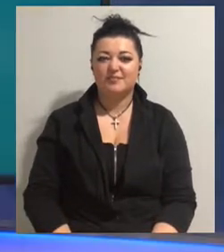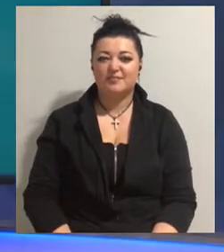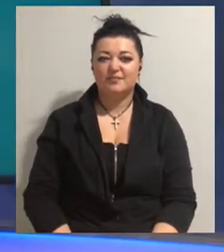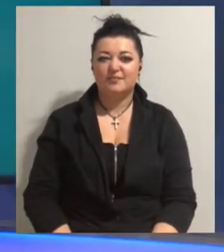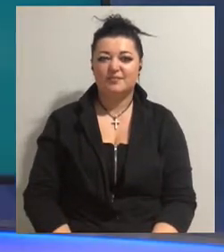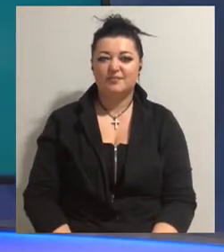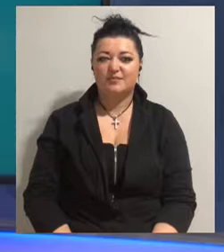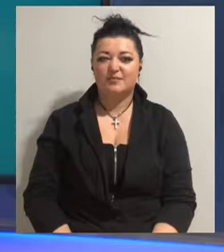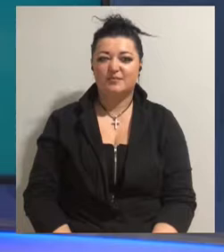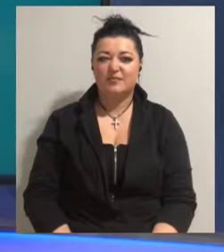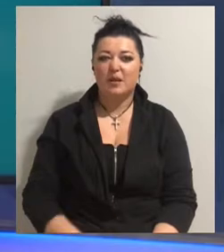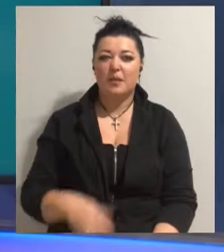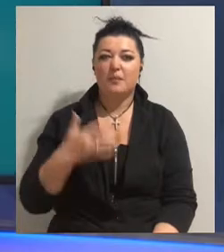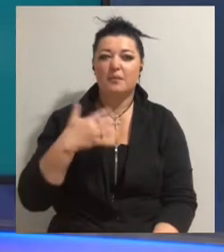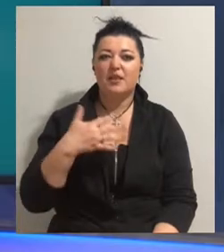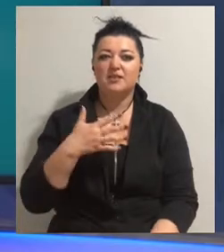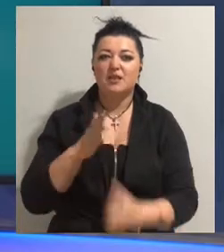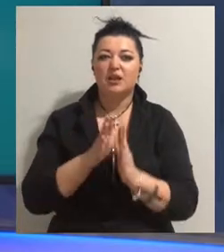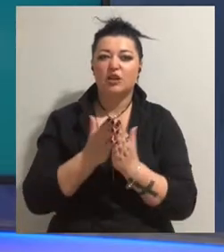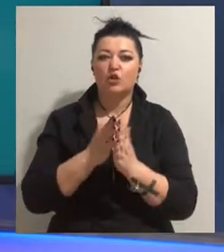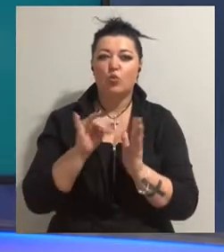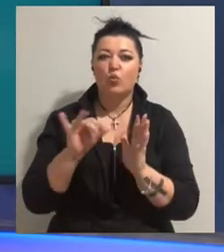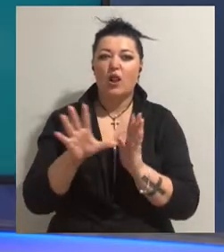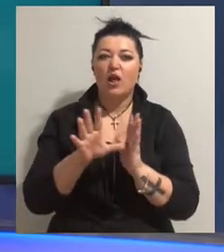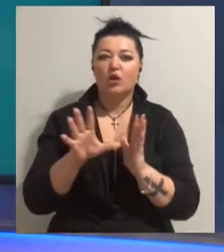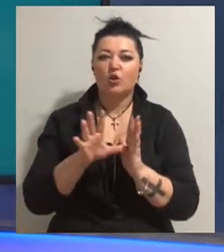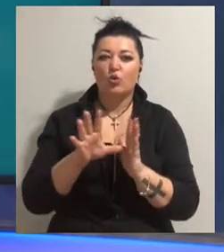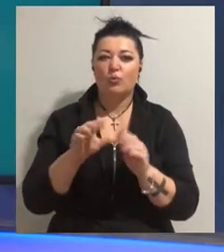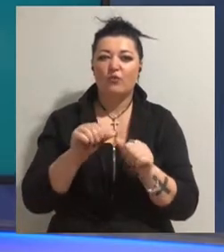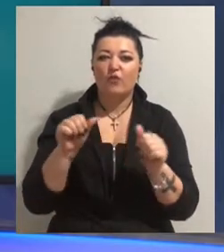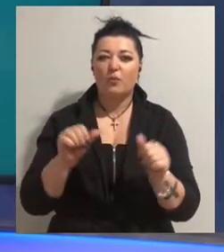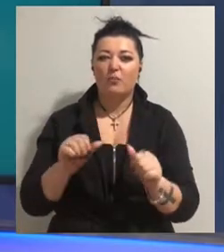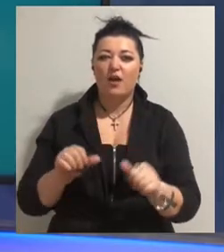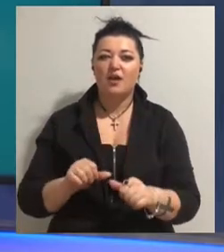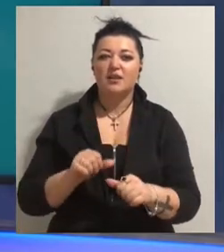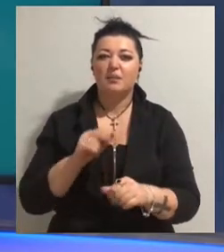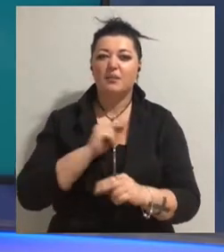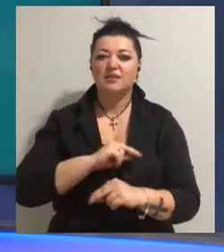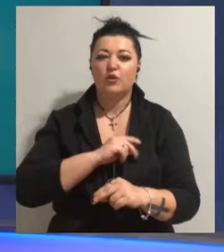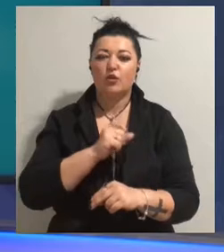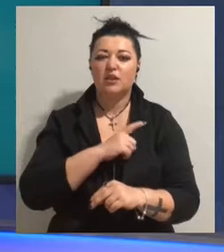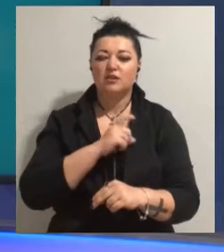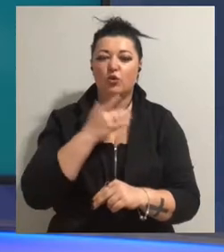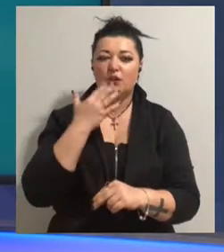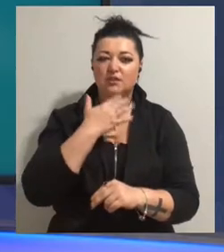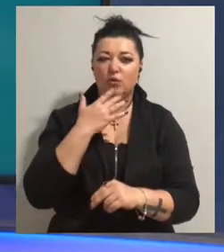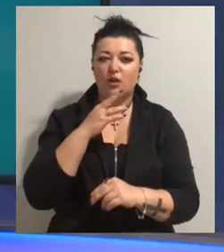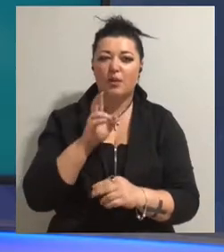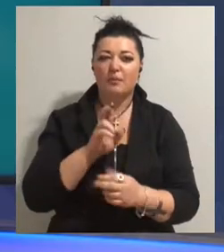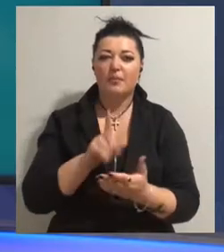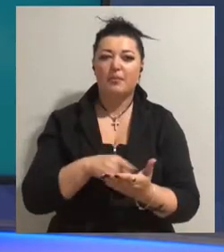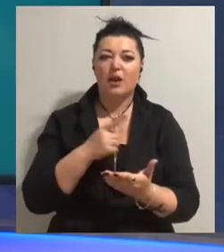50 книжок у електронному форматі. Працівники Одеської національної бібліотеки оцифрували видання,